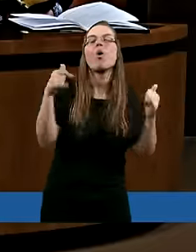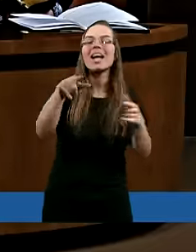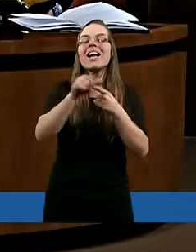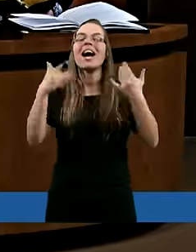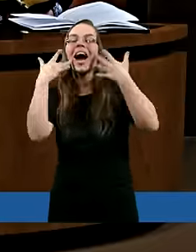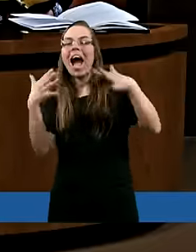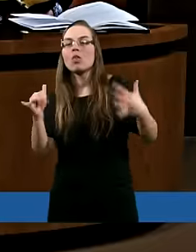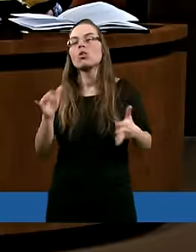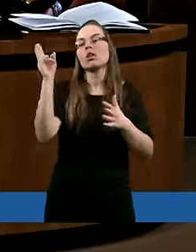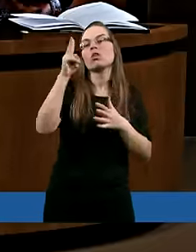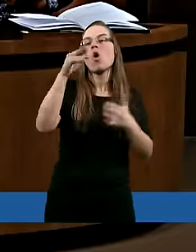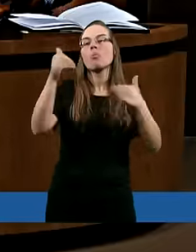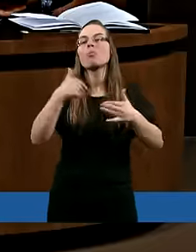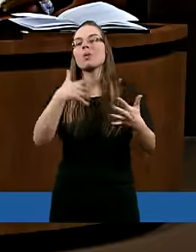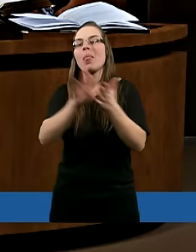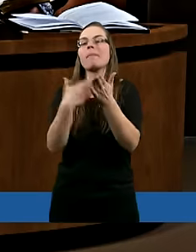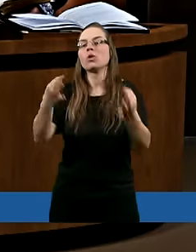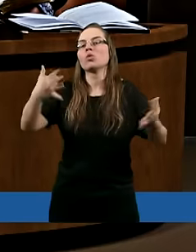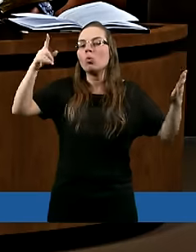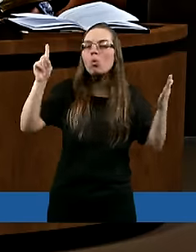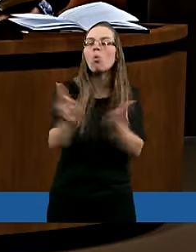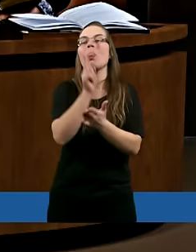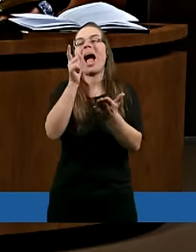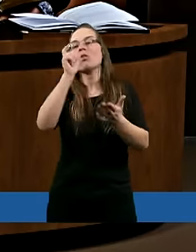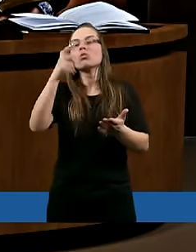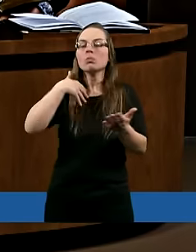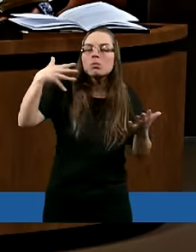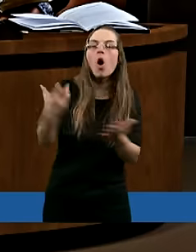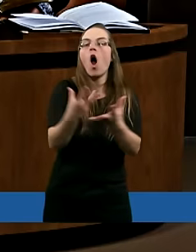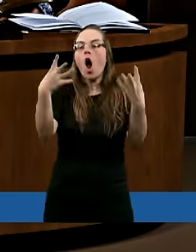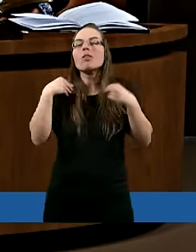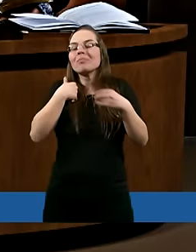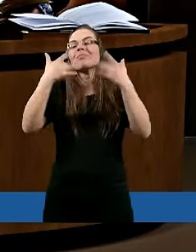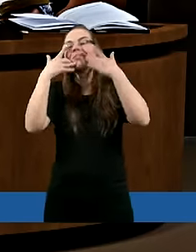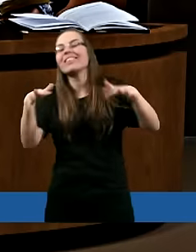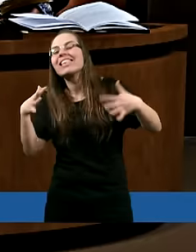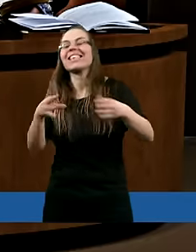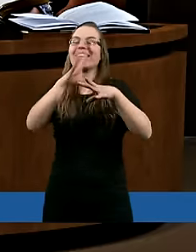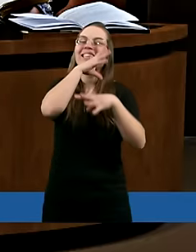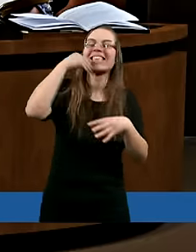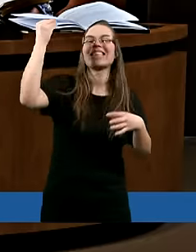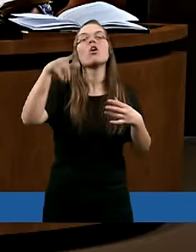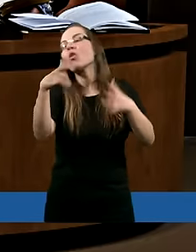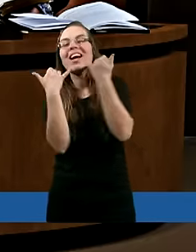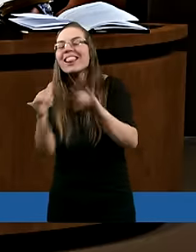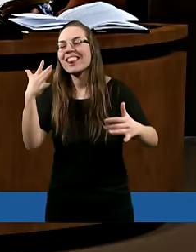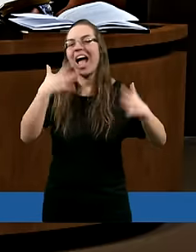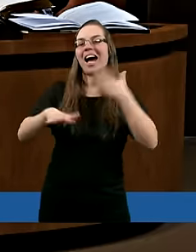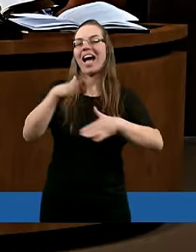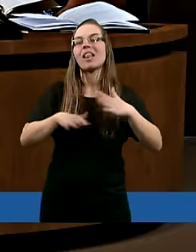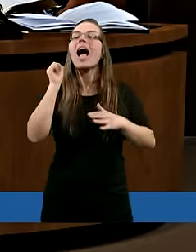radości, prawda? No coś mi się dzisiaj udało, wracam szczęśliwa do domu, uśmiechnięta. To jest inna radość.